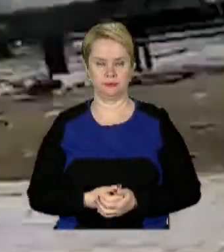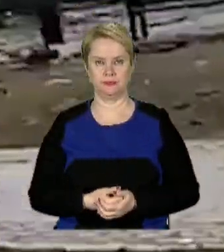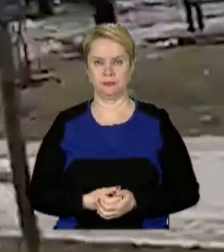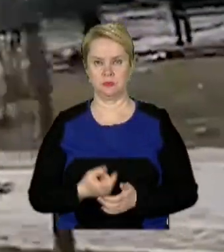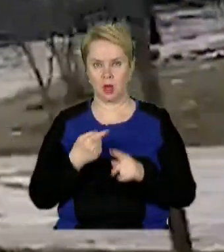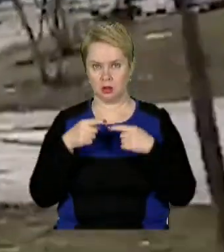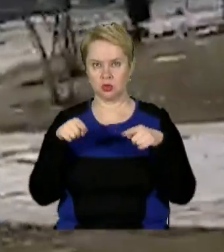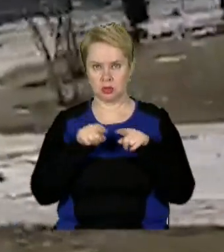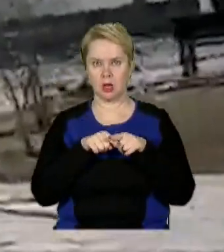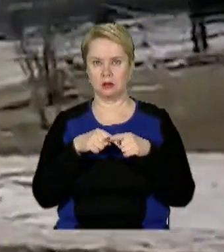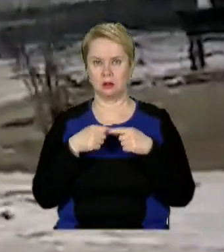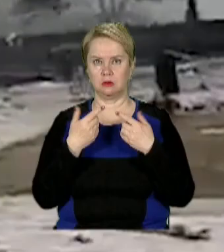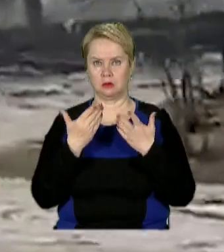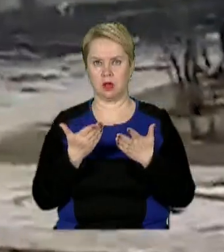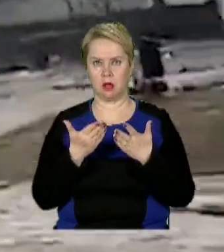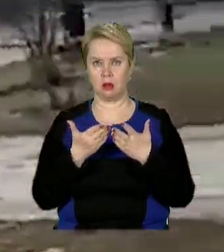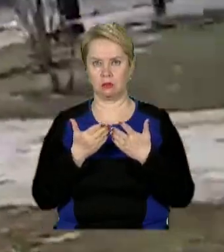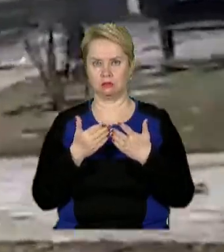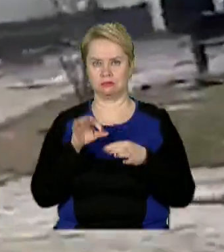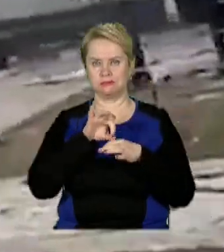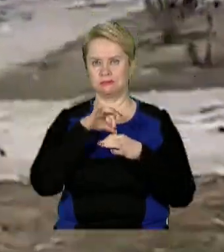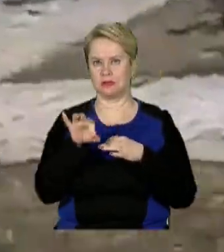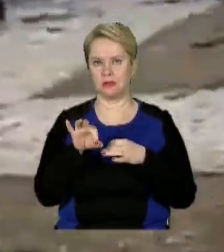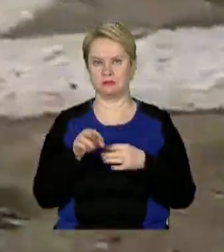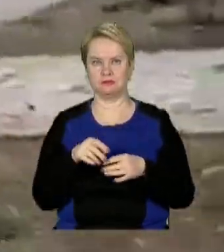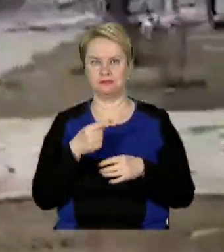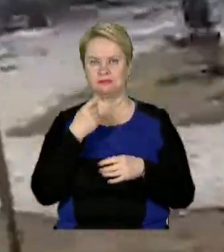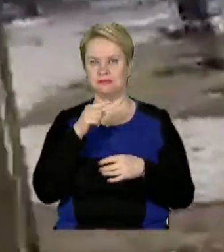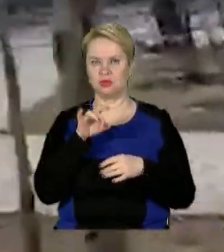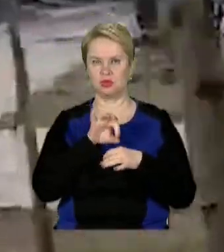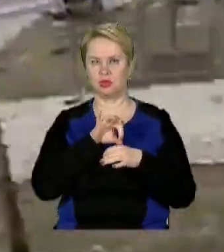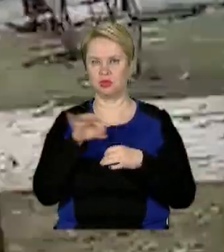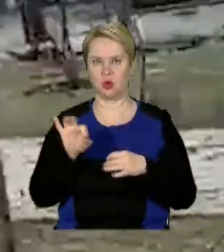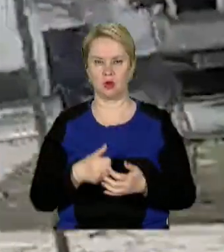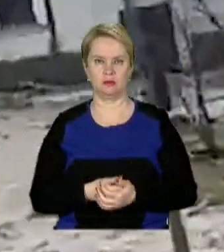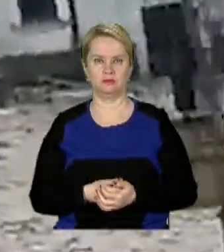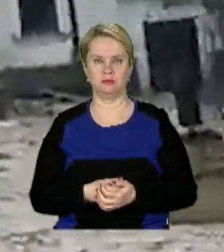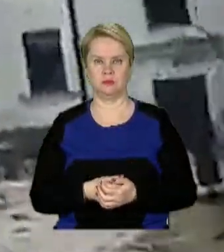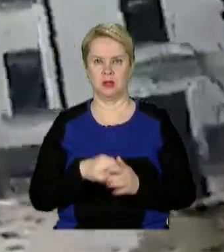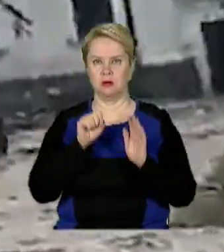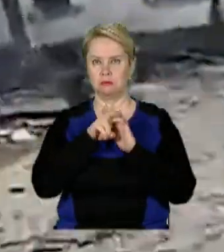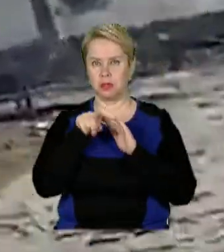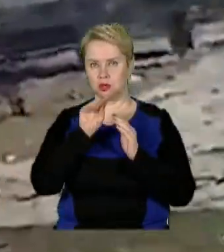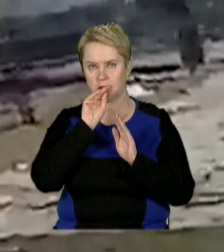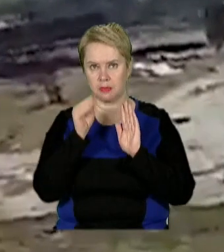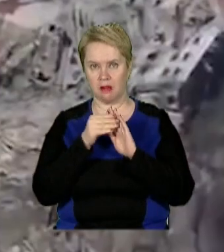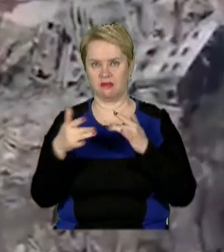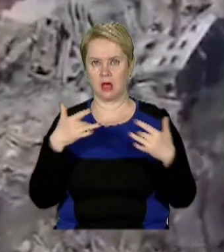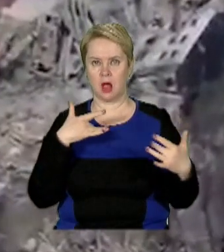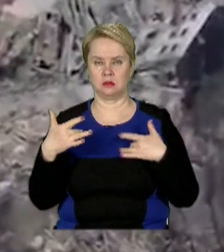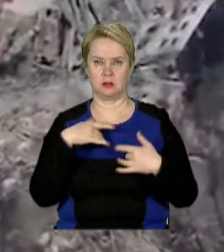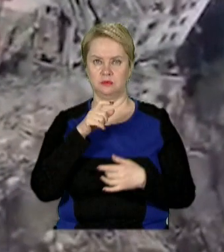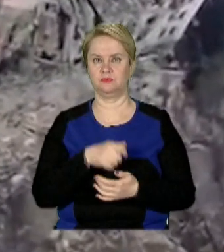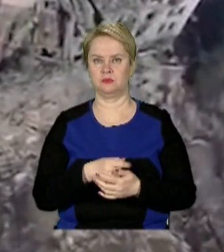так відкривнено, так цинічно і так жорстоко. Тут біженці прятали з драмтеатру.